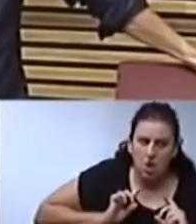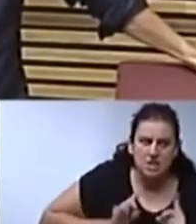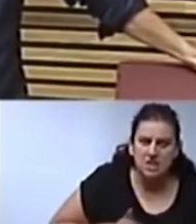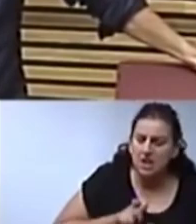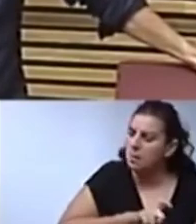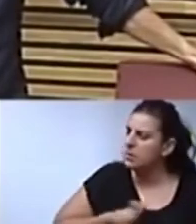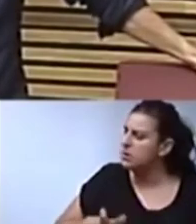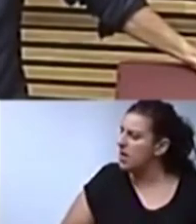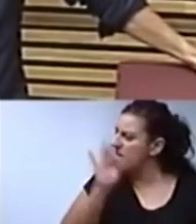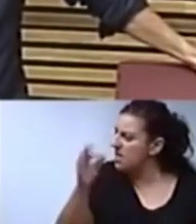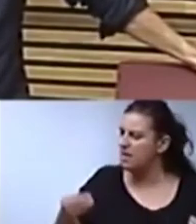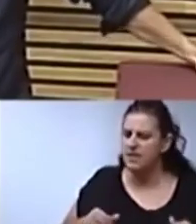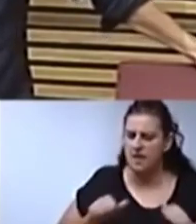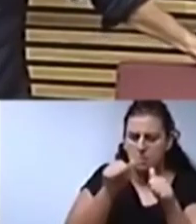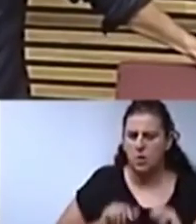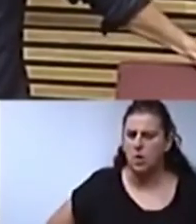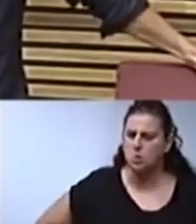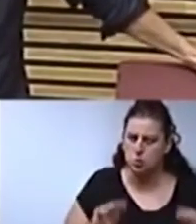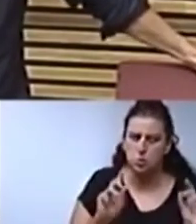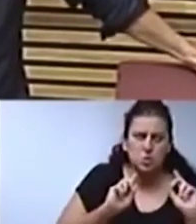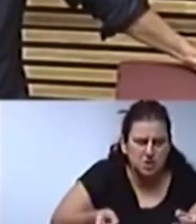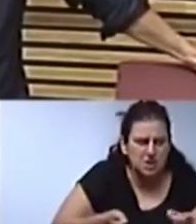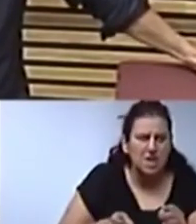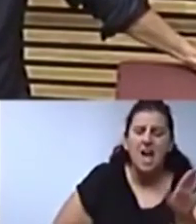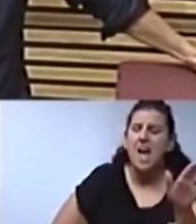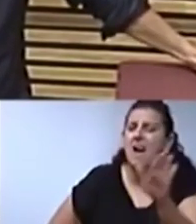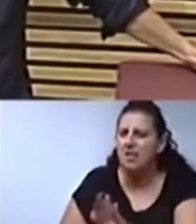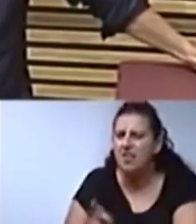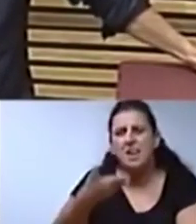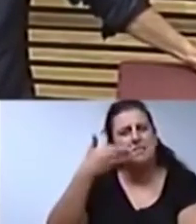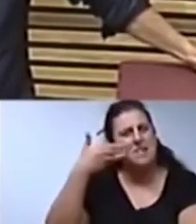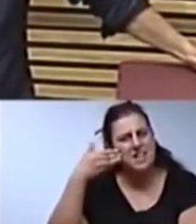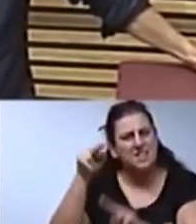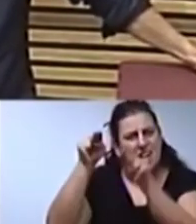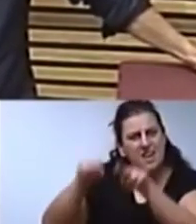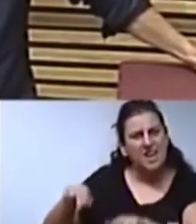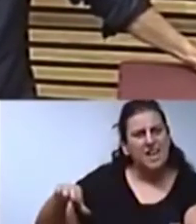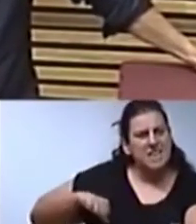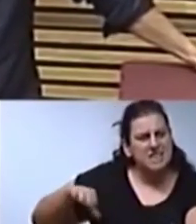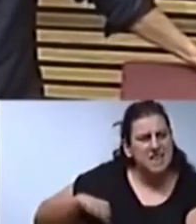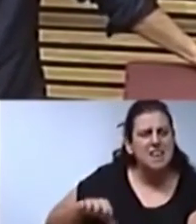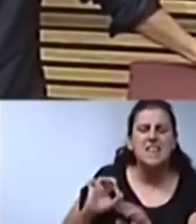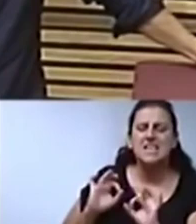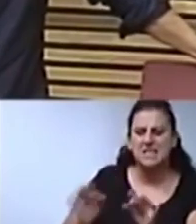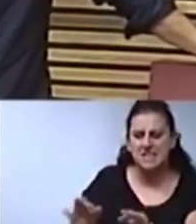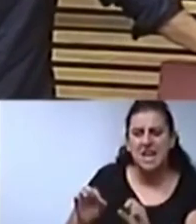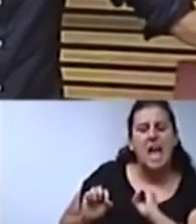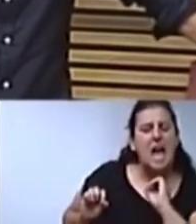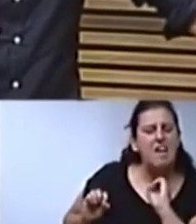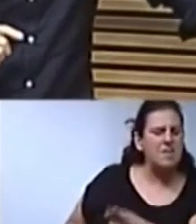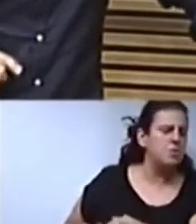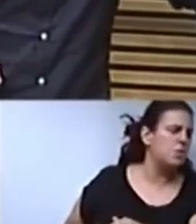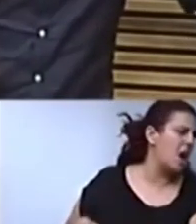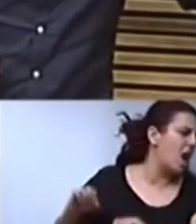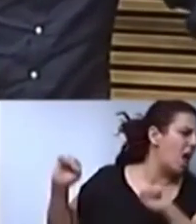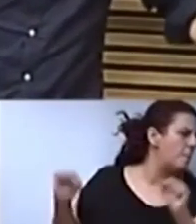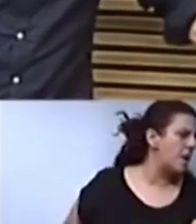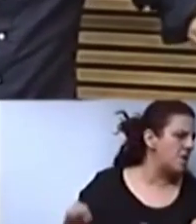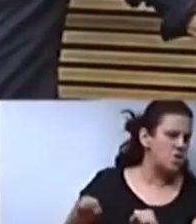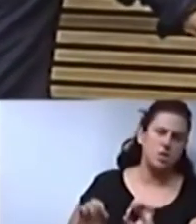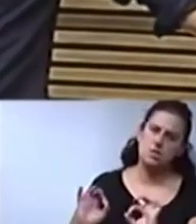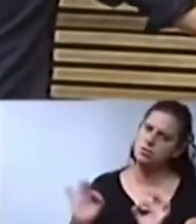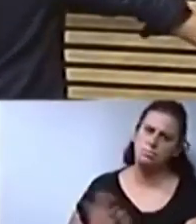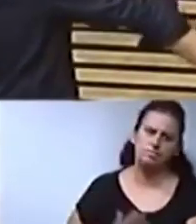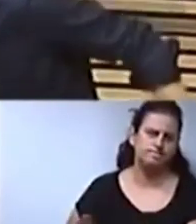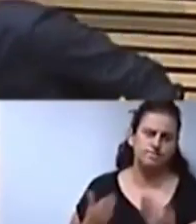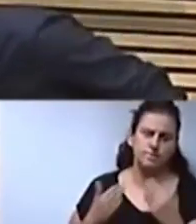que cada persona decidisca el model de vida que vol. Hem d'avançar, sí, en la dignitat de les residències i en no amontonar els majors en residències en les que no